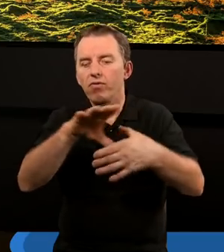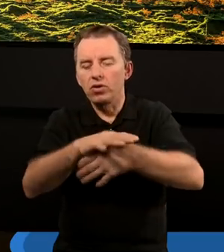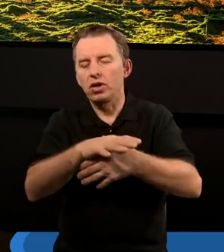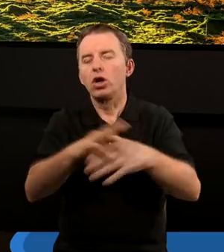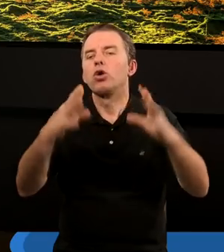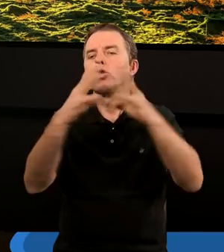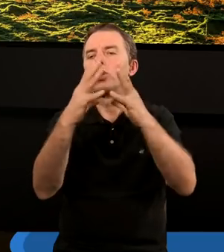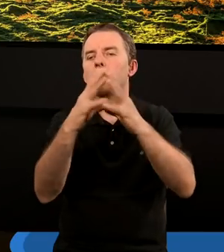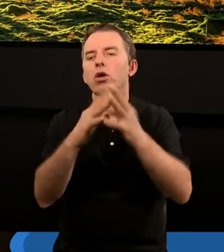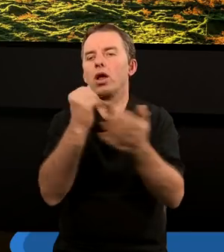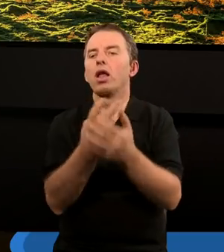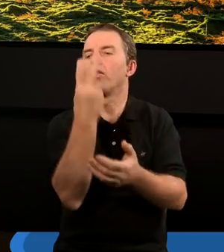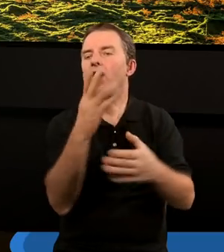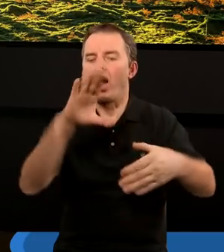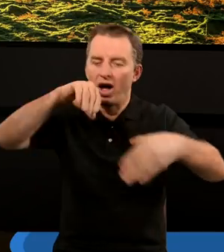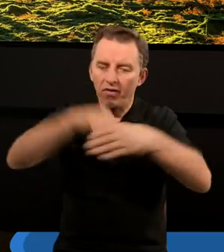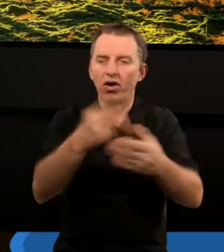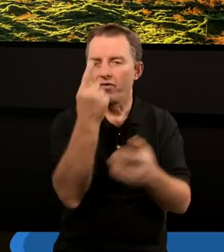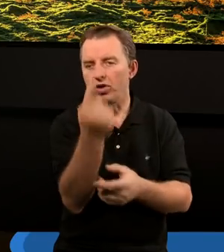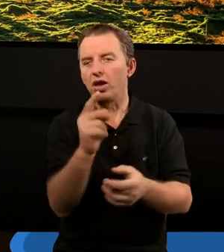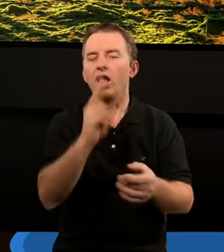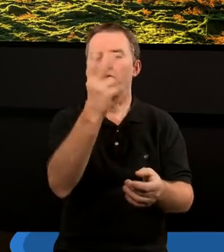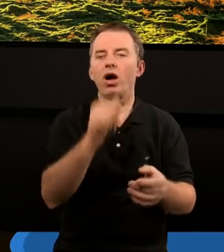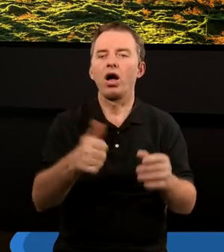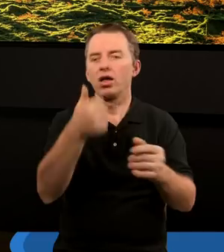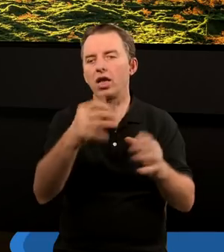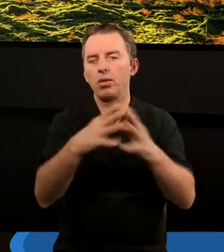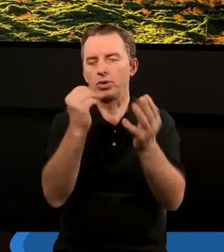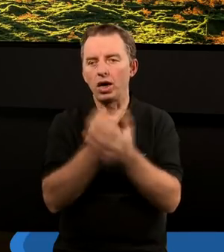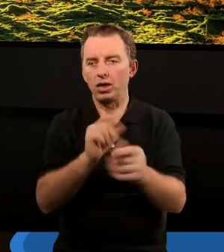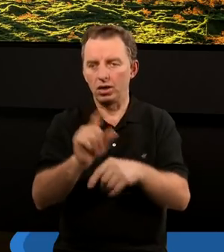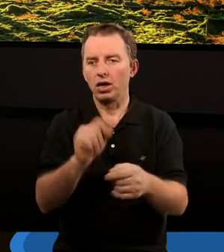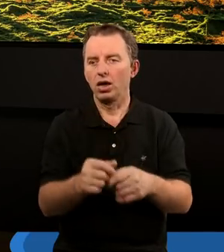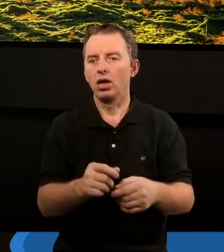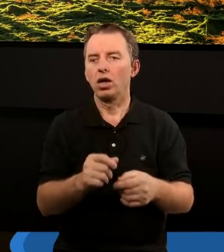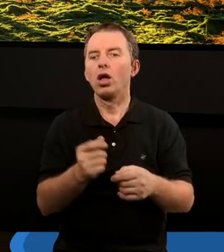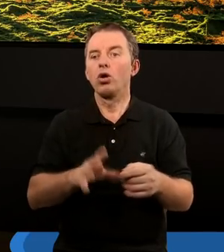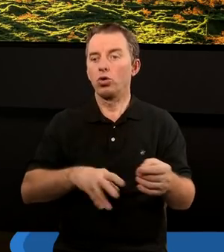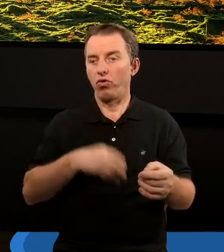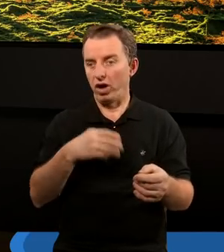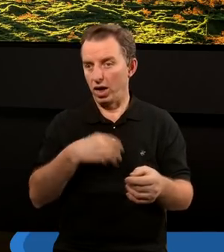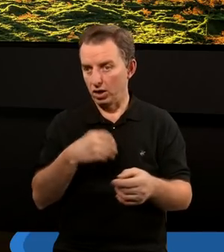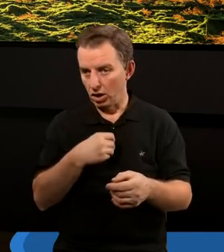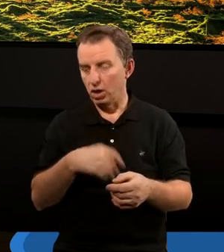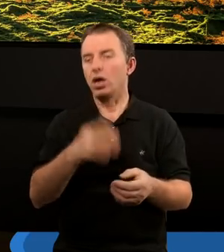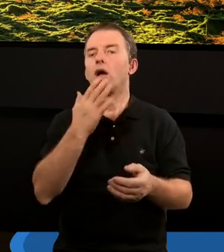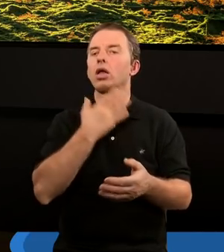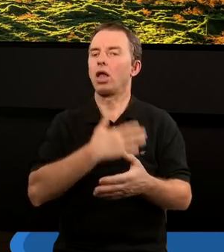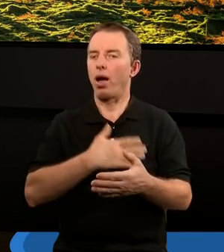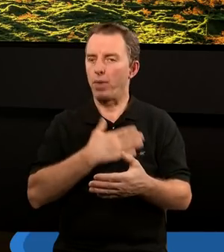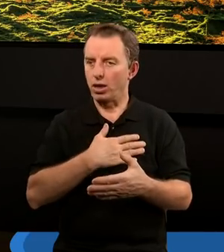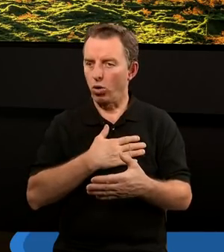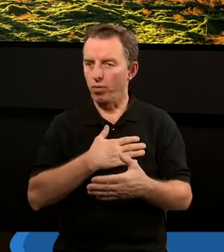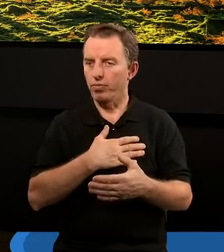Bożych. Dwa w jednym, powiedzielibyśmy. Te dwa powody w jednym z przykazań. Jest to przykazanie o święceniu szabatu,